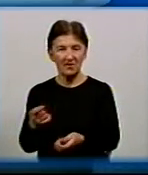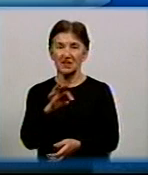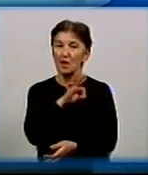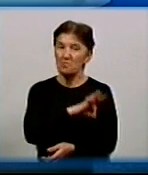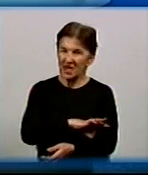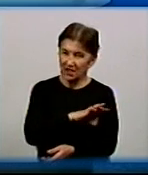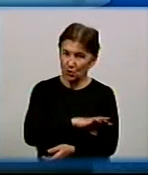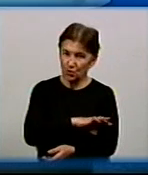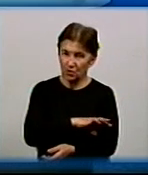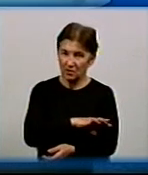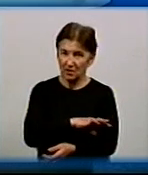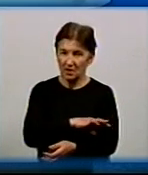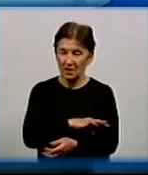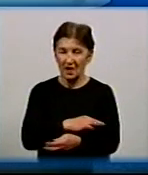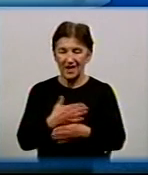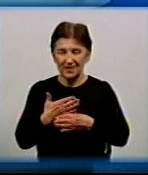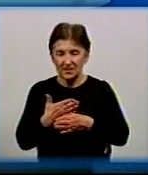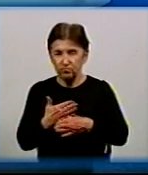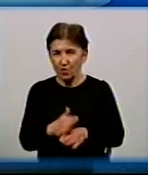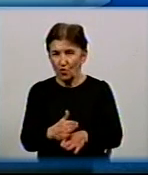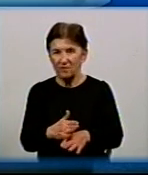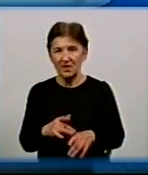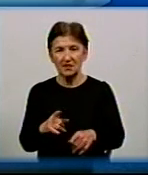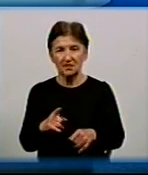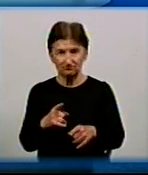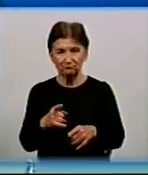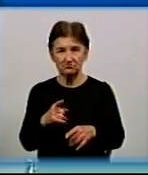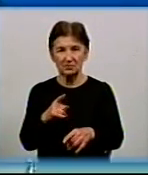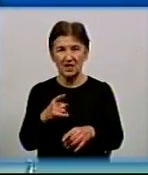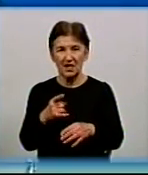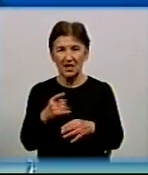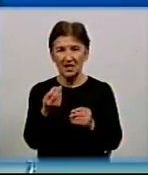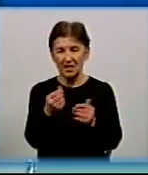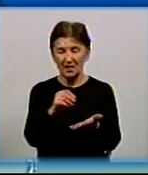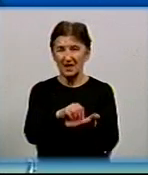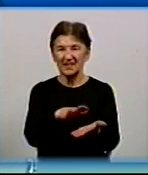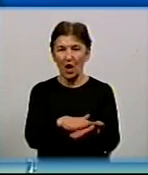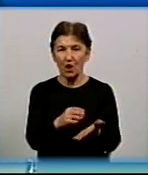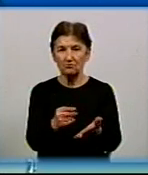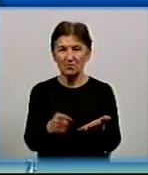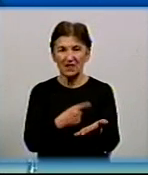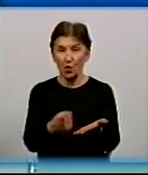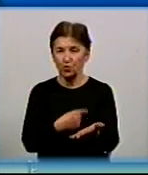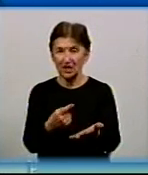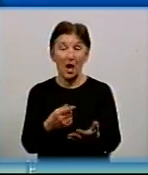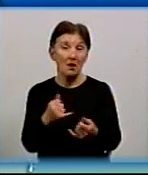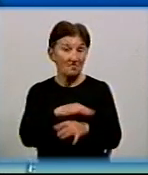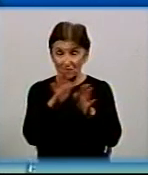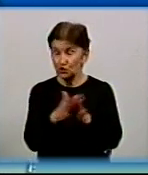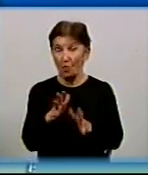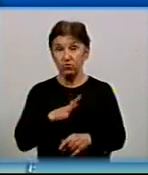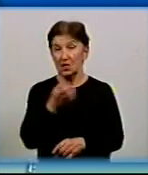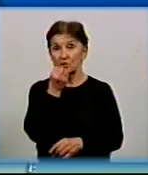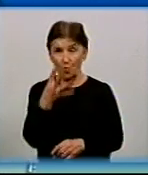оренду цього підприємства, розблокували, таким чином вони рахунки, почали працювати. Іначе б це все було добре, є